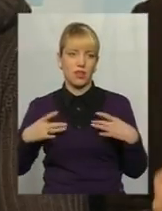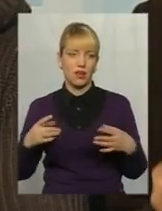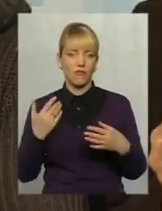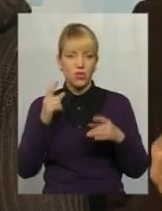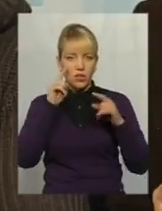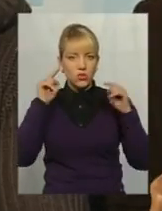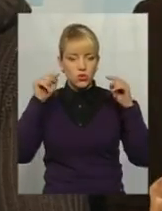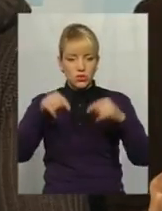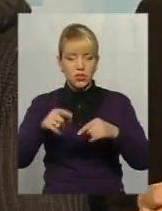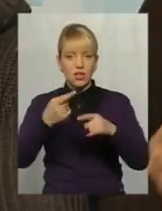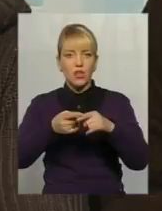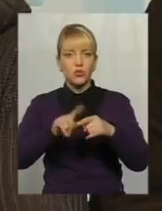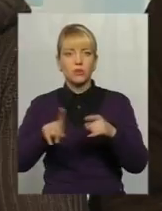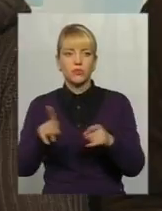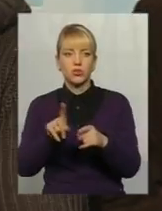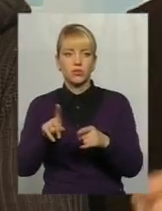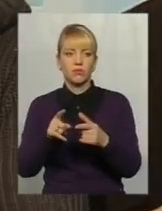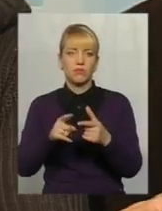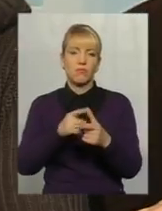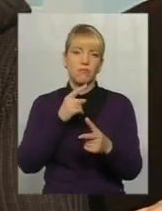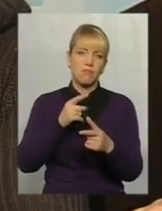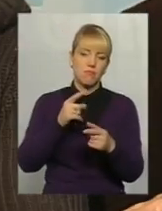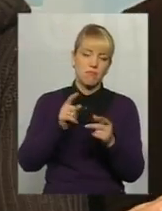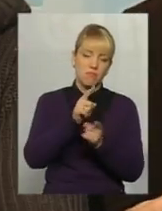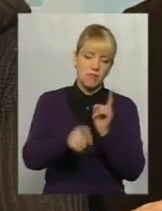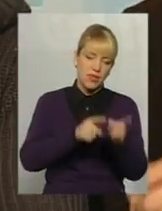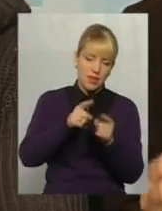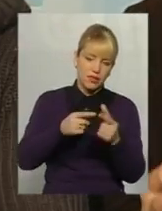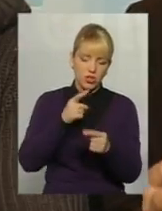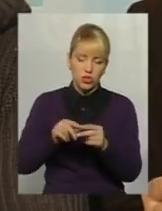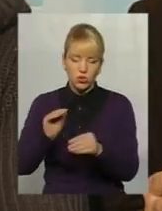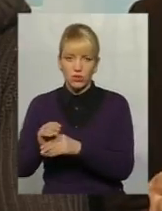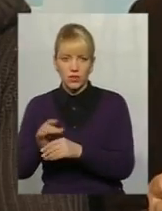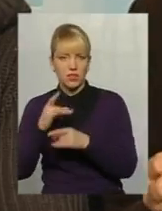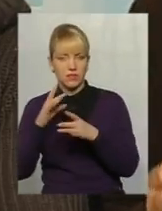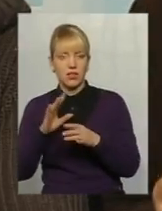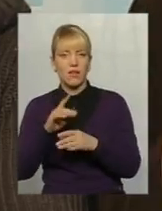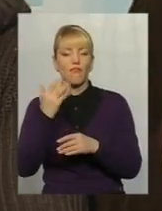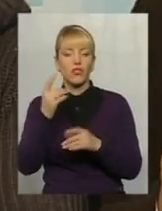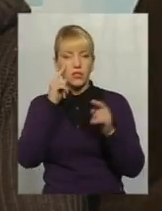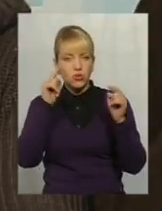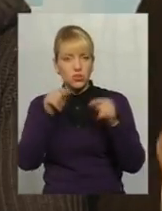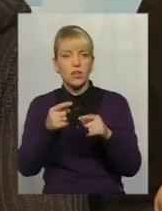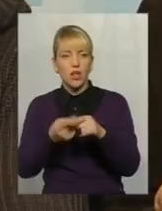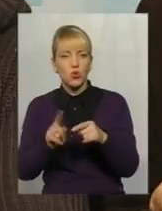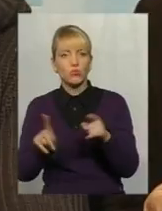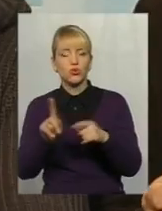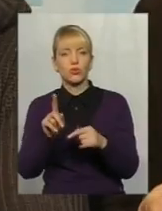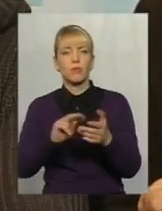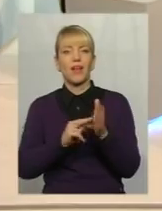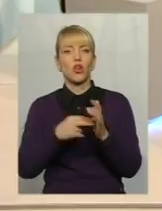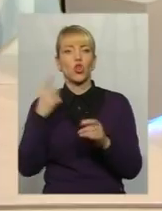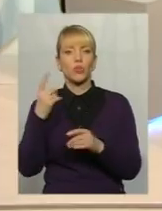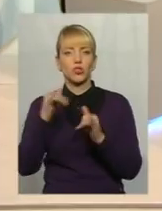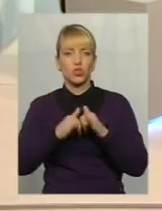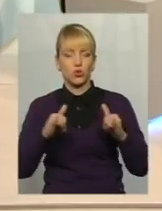Вони зосереджуються на тому, чи відміняти, чи додавати якісь свята. Вони зосереджуються на тому, щоб економічний розвиток